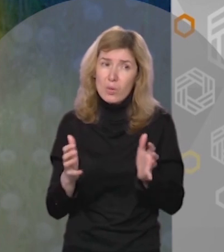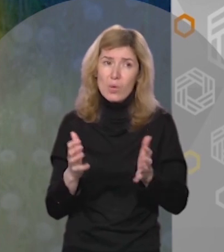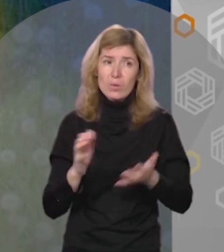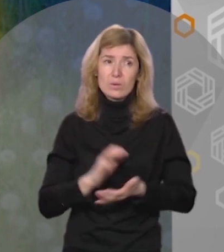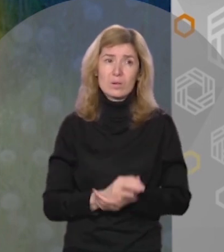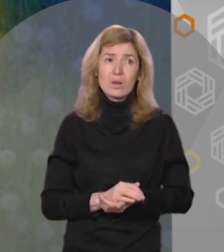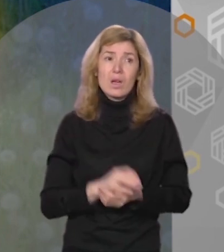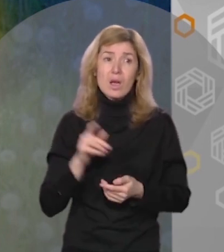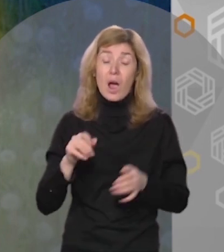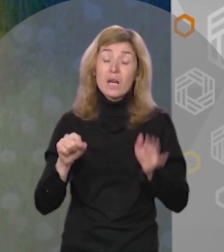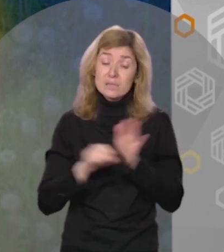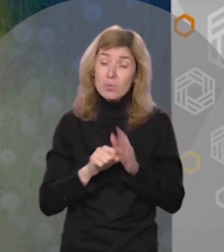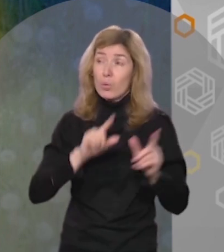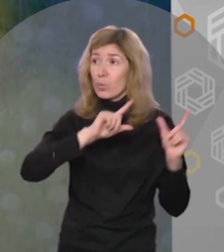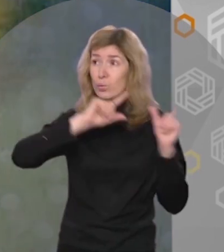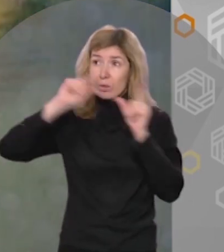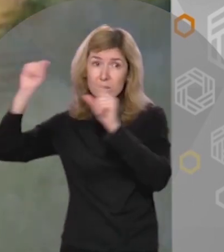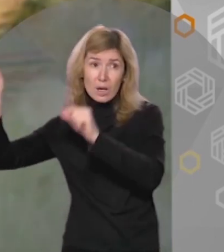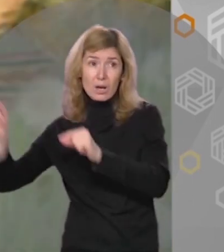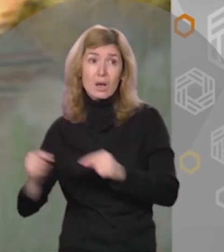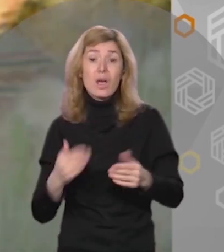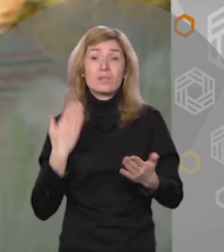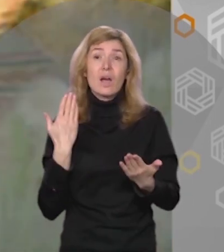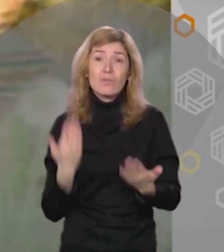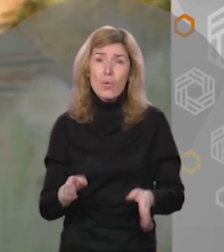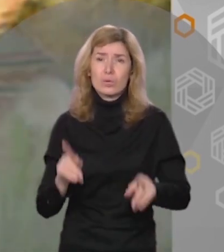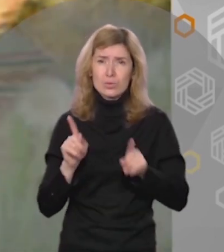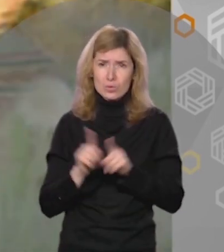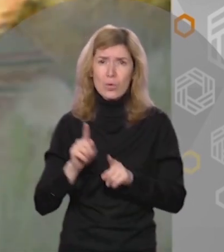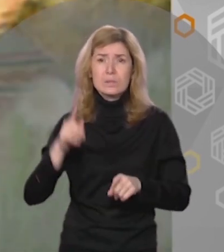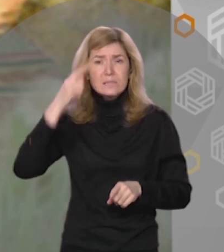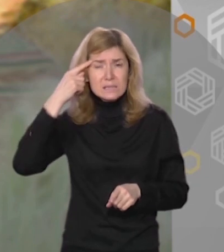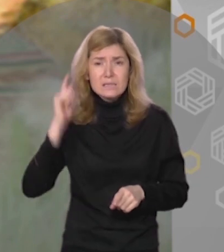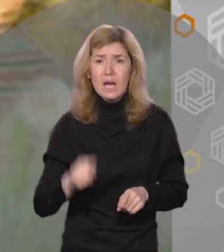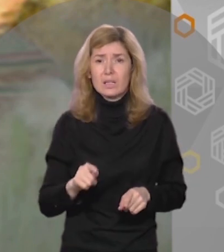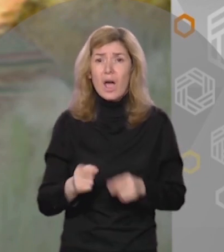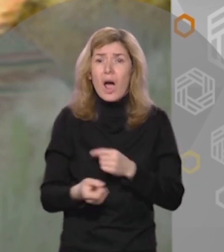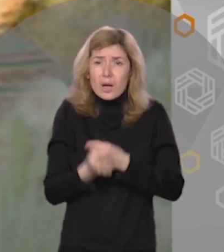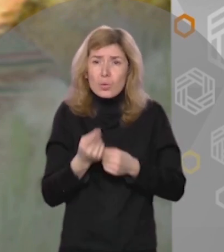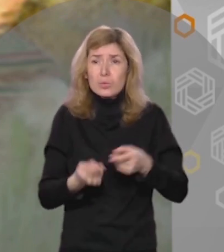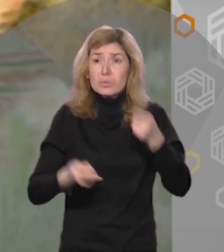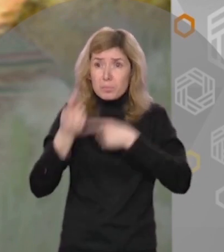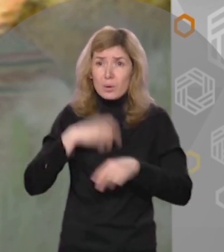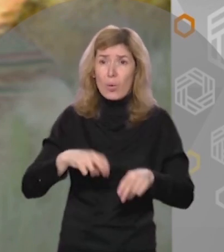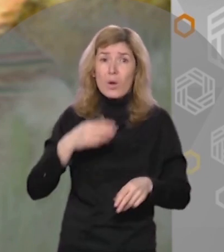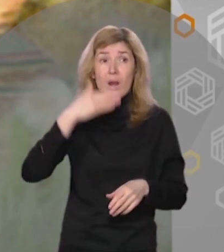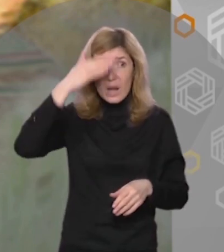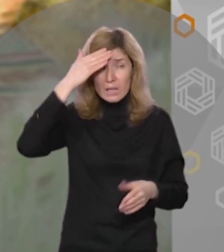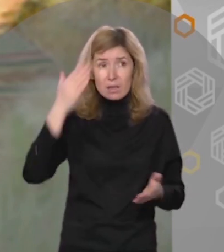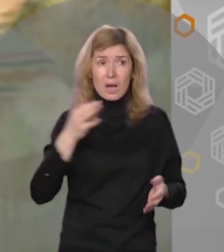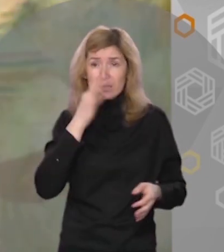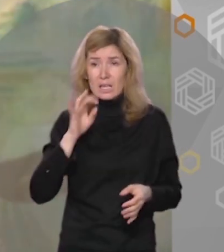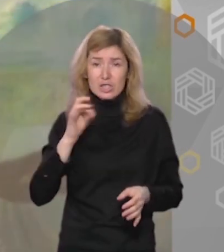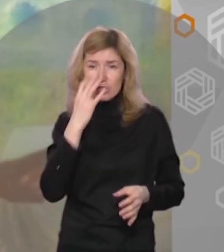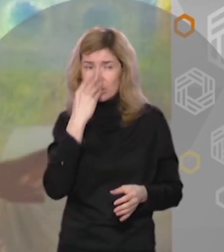лиса И на зиму улетает Так вот, кто наверняка знает, откуда приходит лето Воскликнул